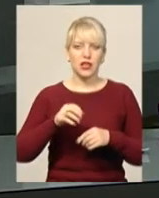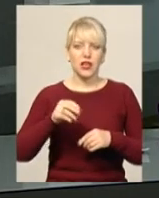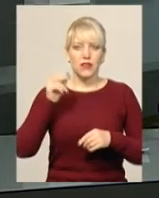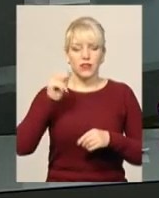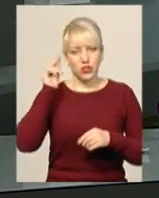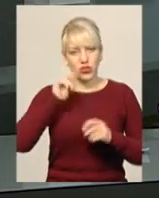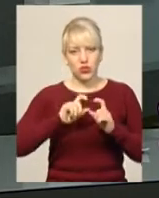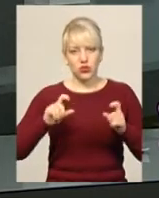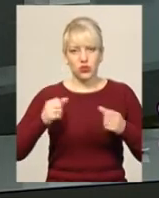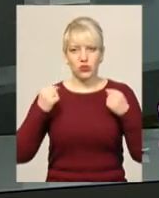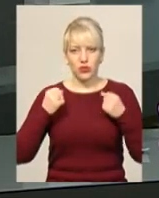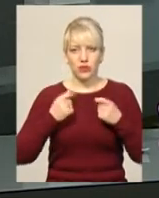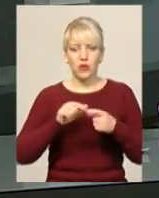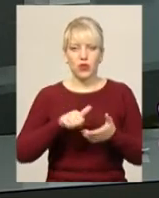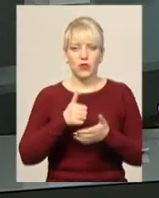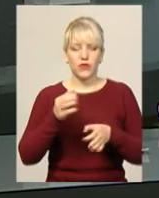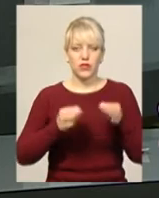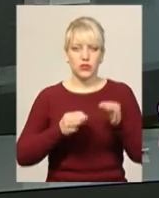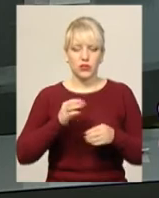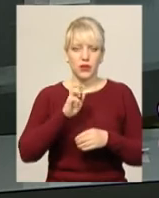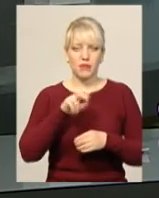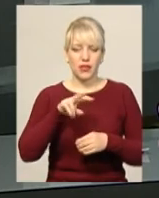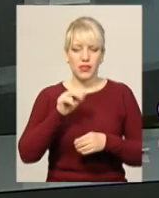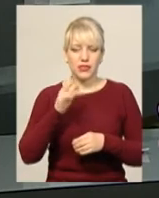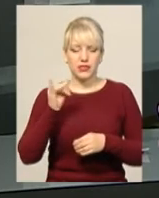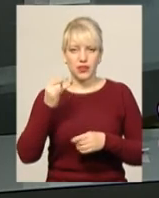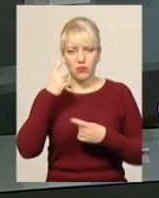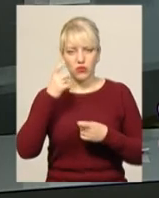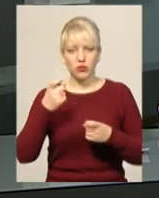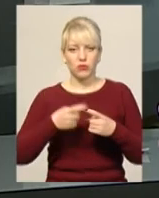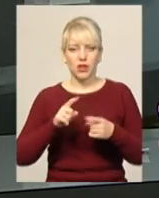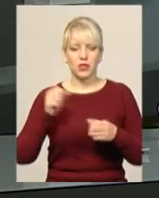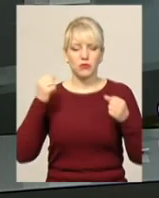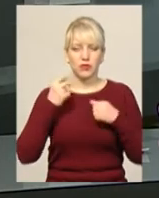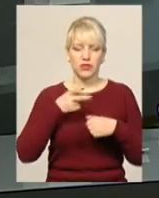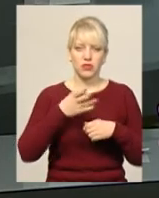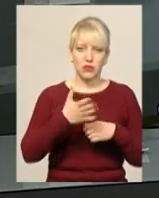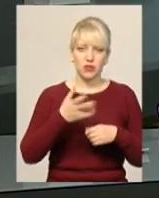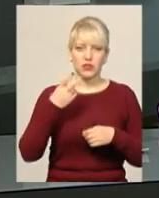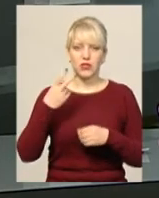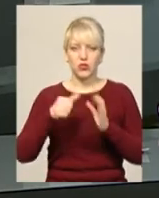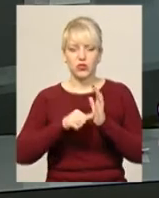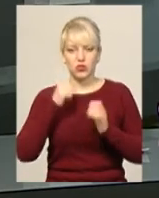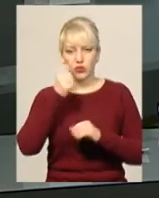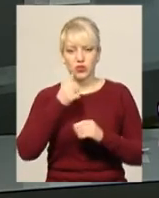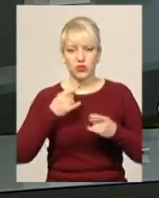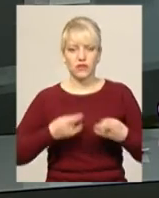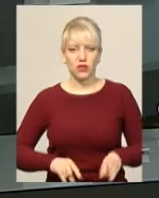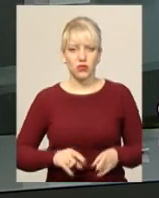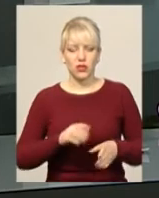учнівської молоді. Головний суддя Микола Балицький повідомляє, спортсмени 2005-2006 років народження